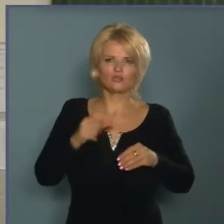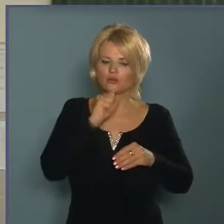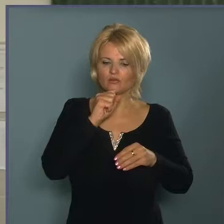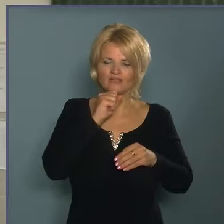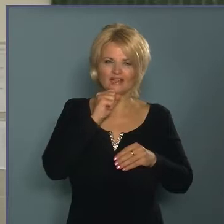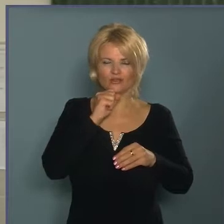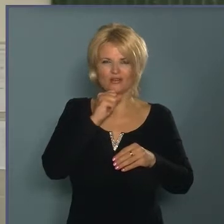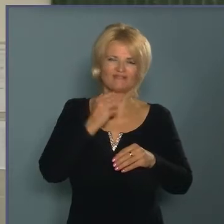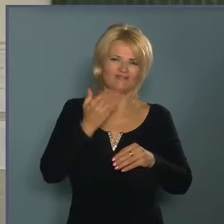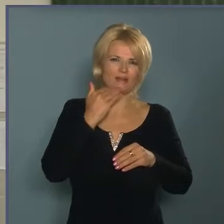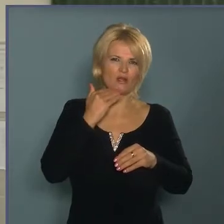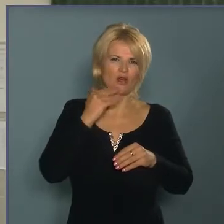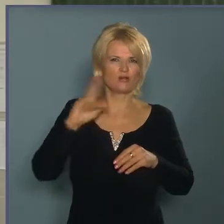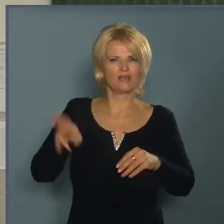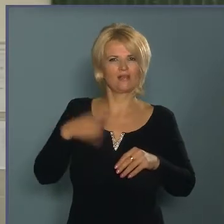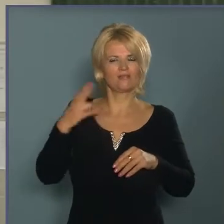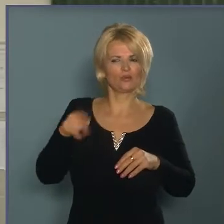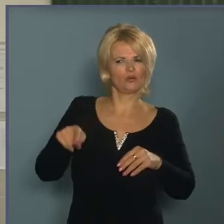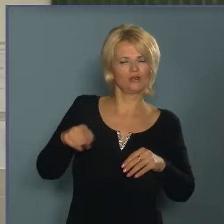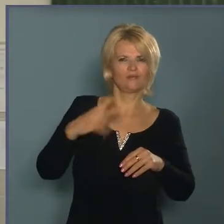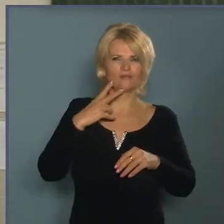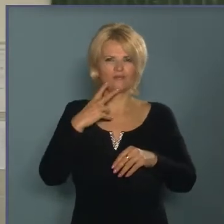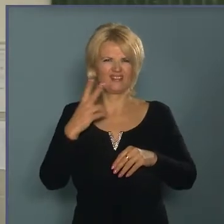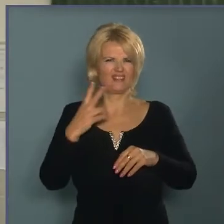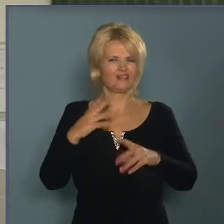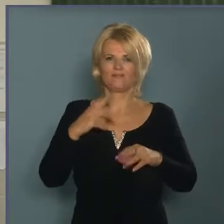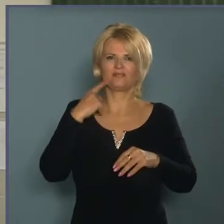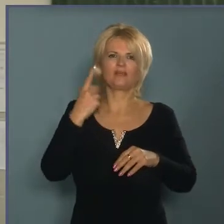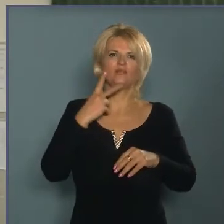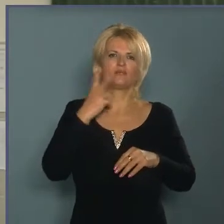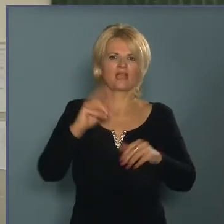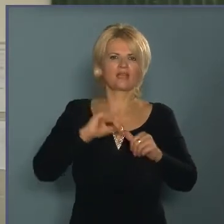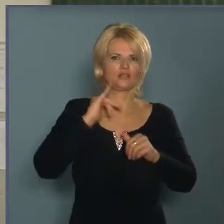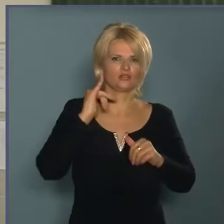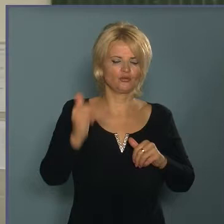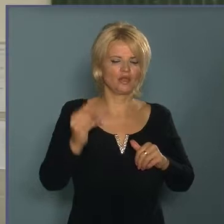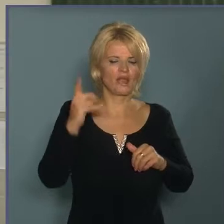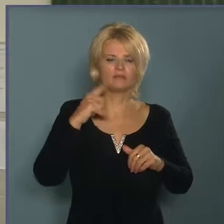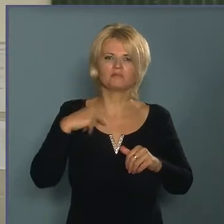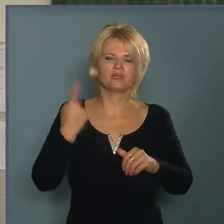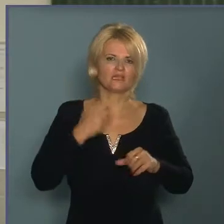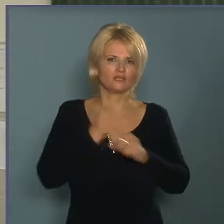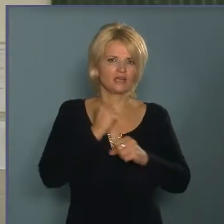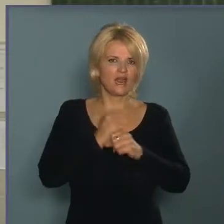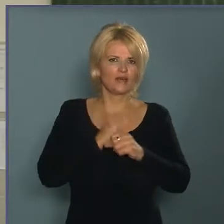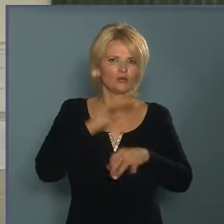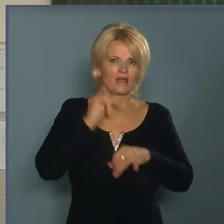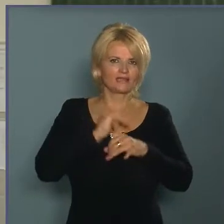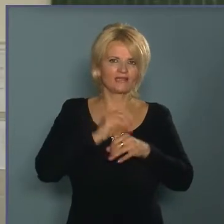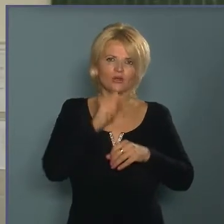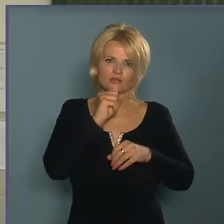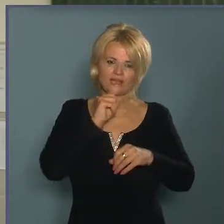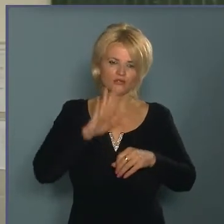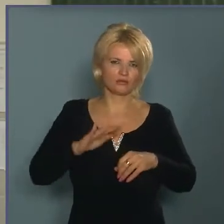Óvodásokat azért nem akarunk beindulni, mert nekik a figyelem az rövidebb periódusú. Tehát mi csinálunk hetente gyerek, kis